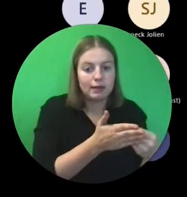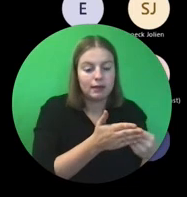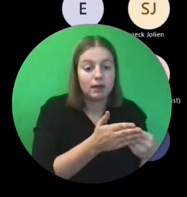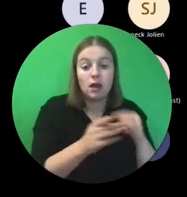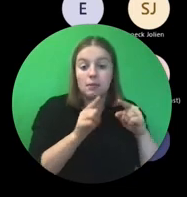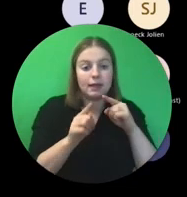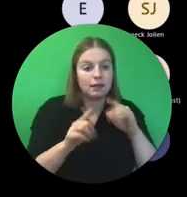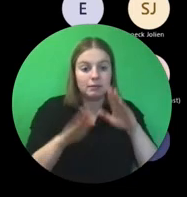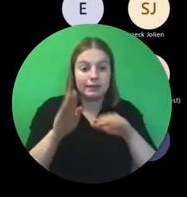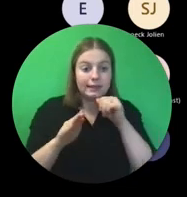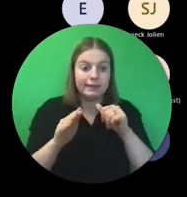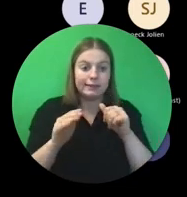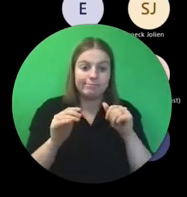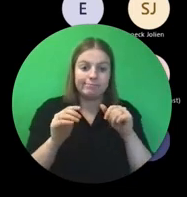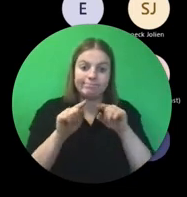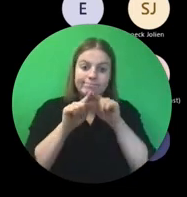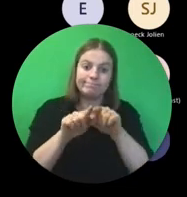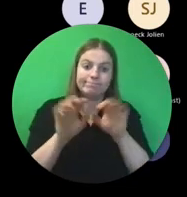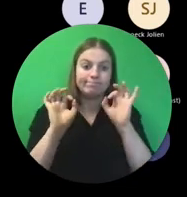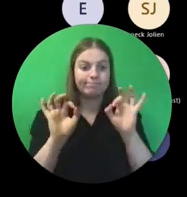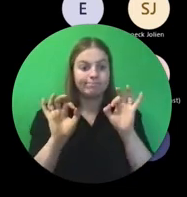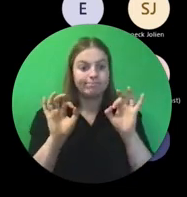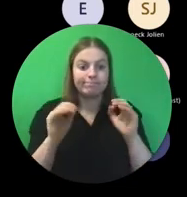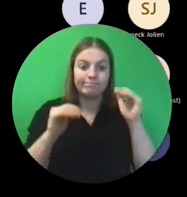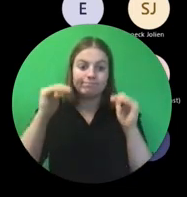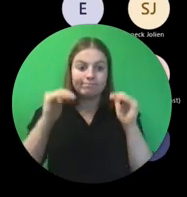-een is tussen de financieringsbasis en die uitgaven.